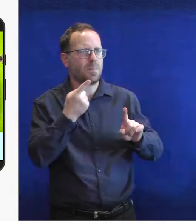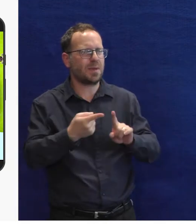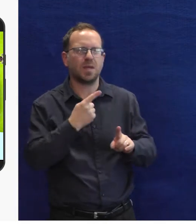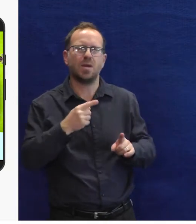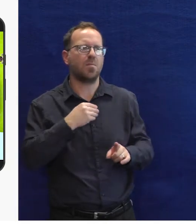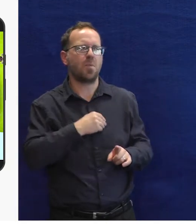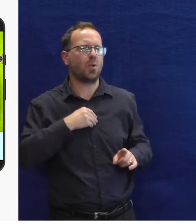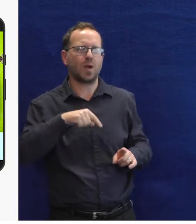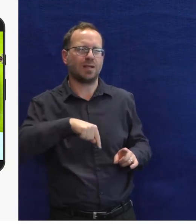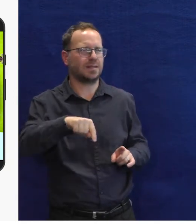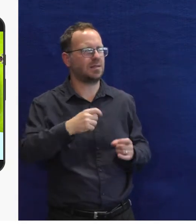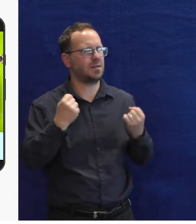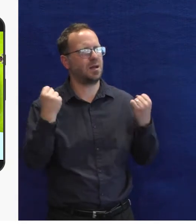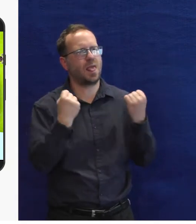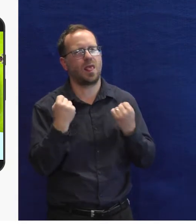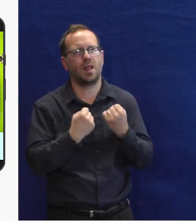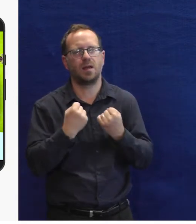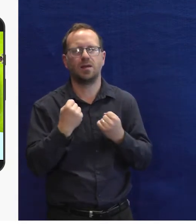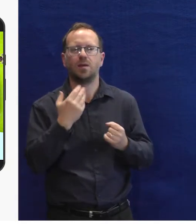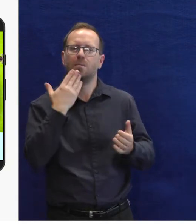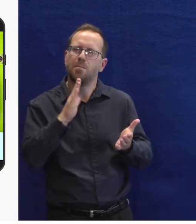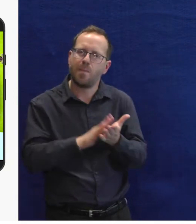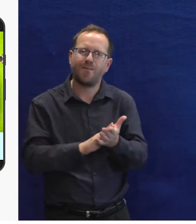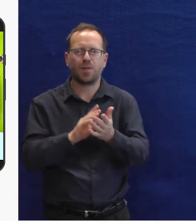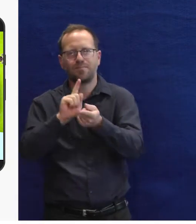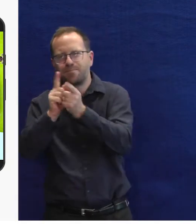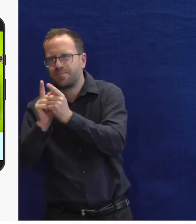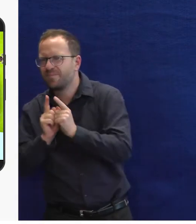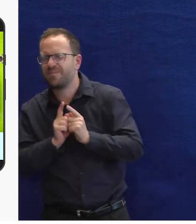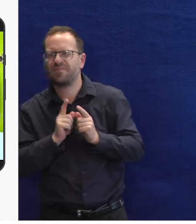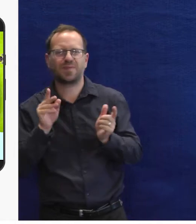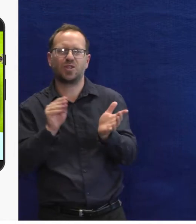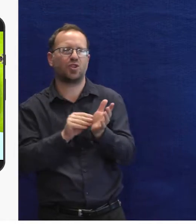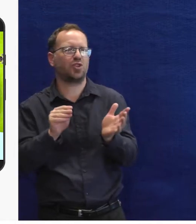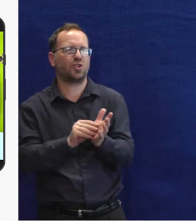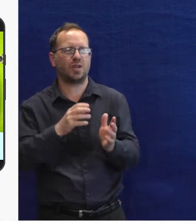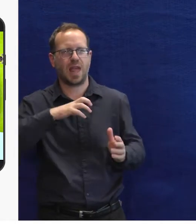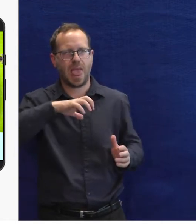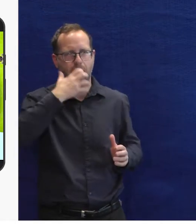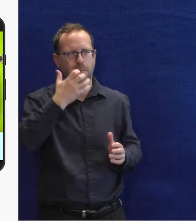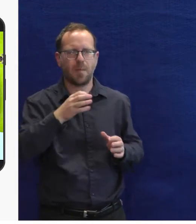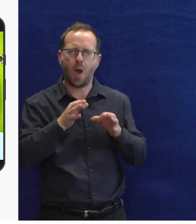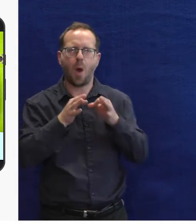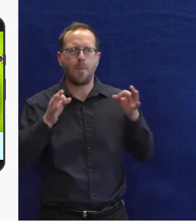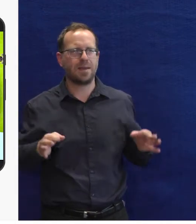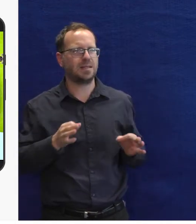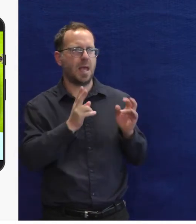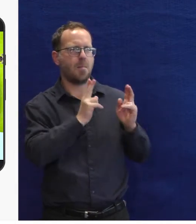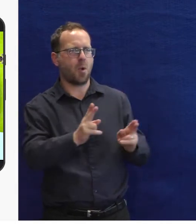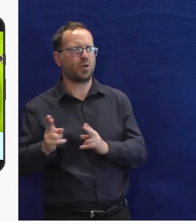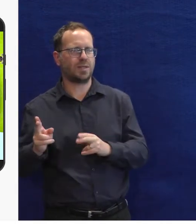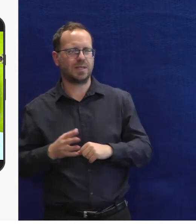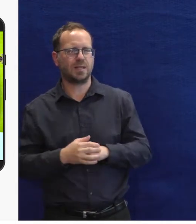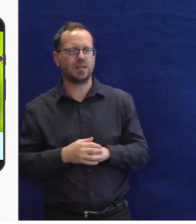takže tam se nám bohužel nepodaří zatím se posadit nad tu naší aplikaci a poslouchat